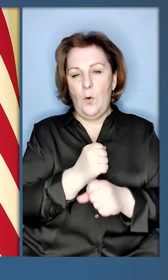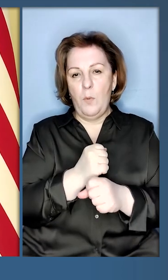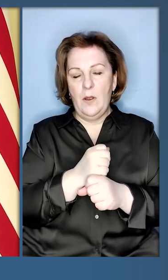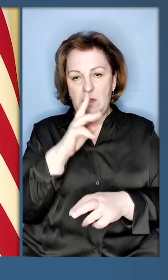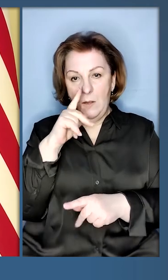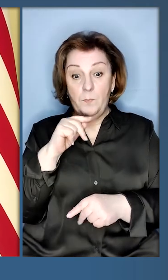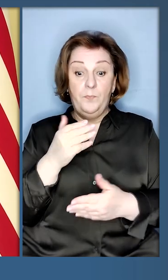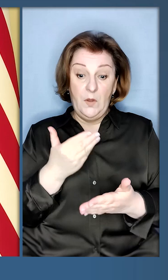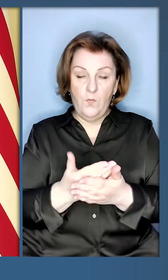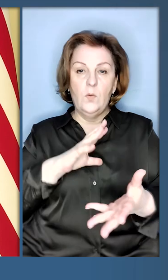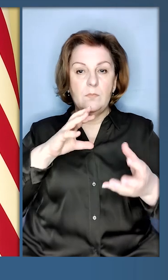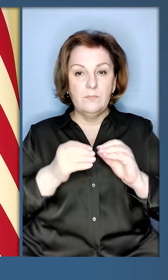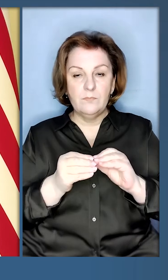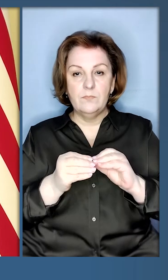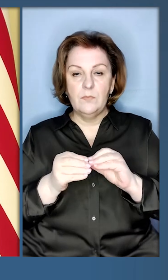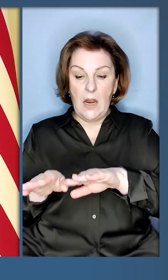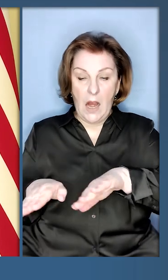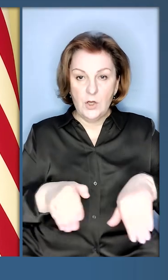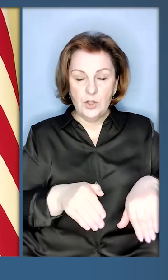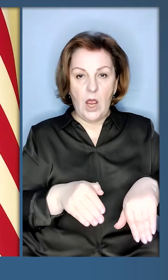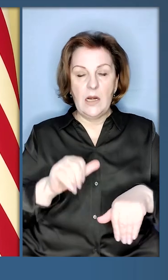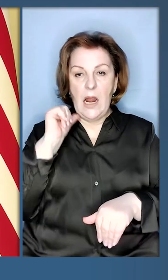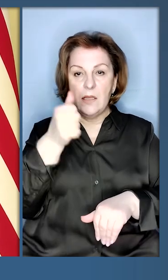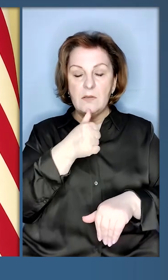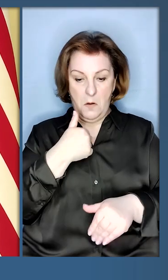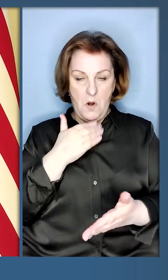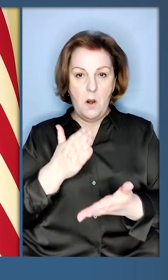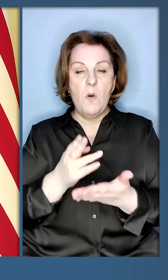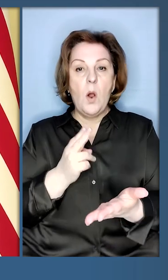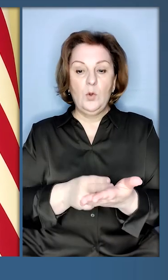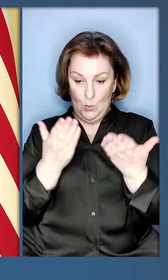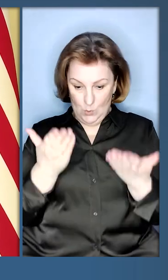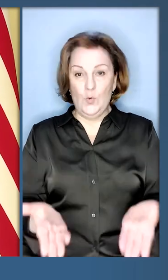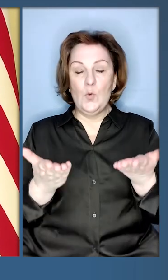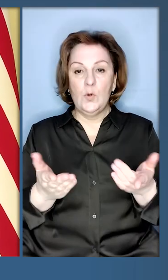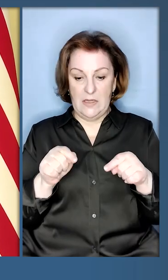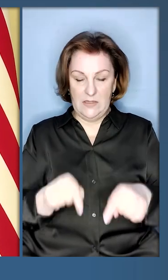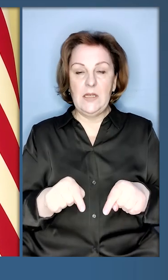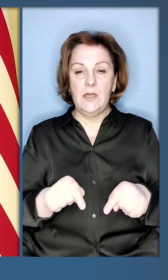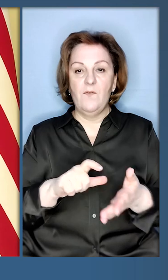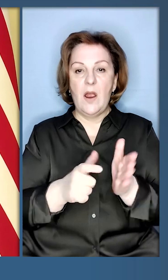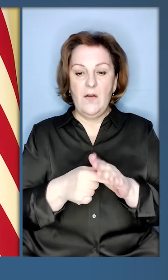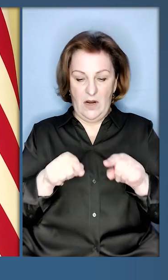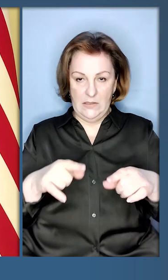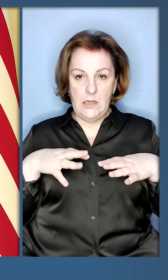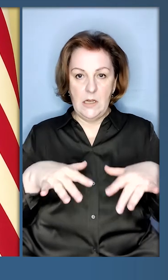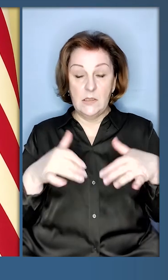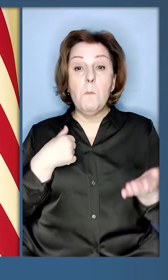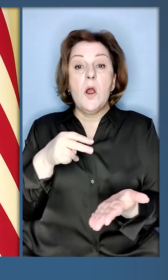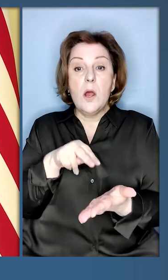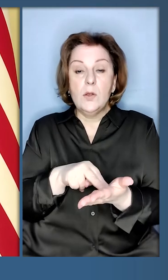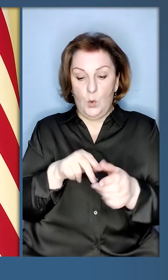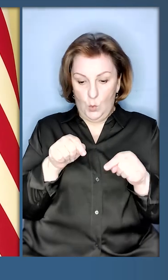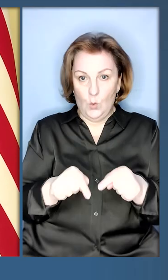от через рік ми маємо докази ось тут, прямо в цій кімнаті, в цій залі. Ми стоїмо